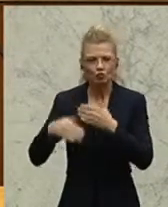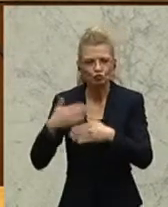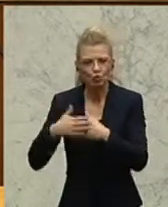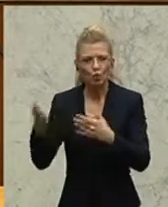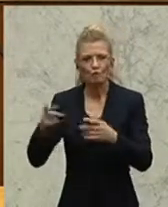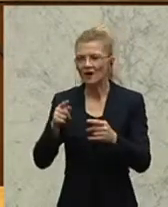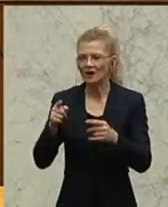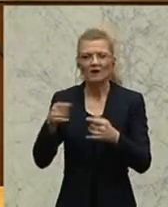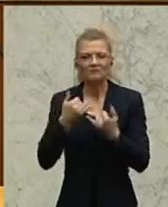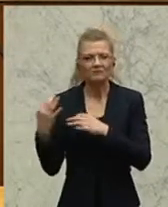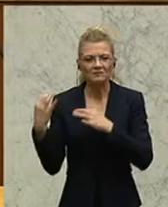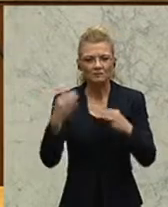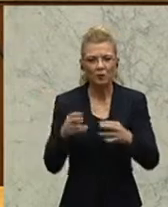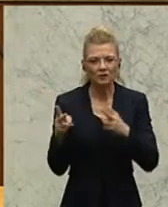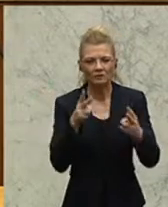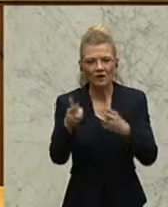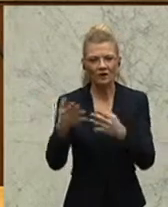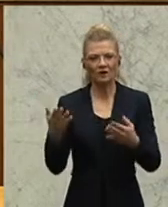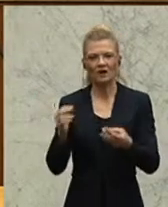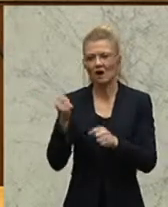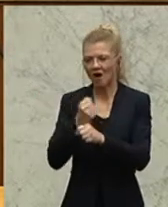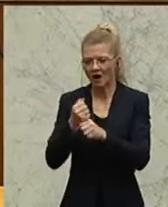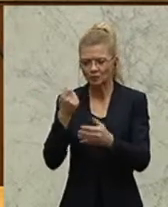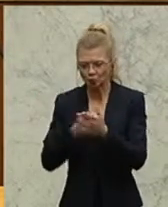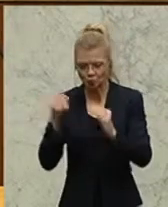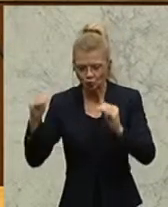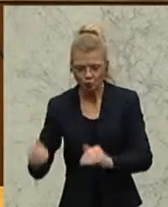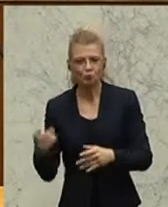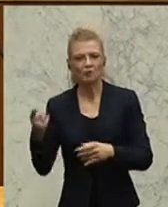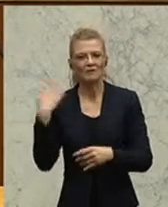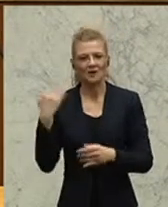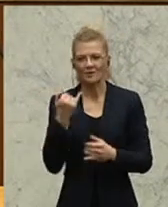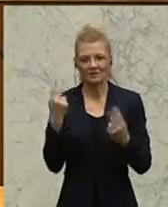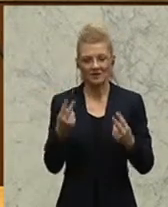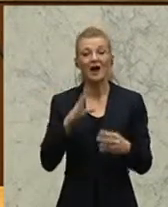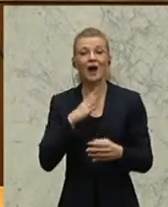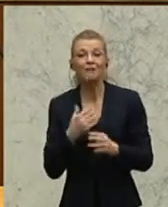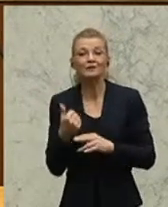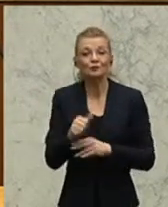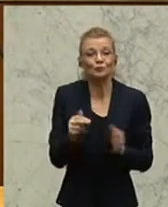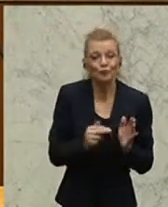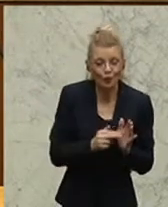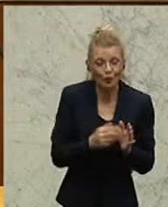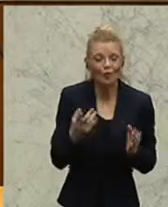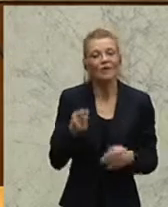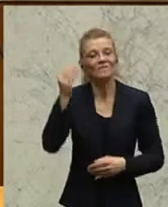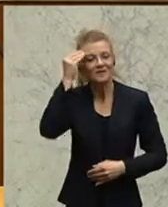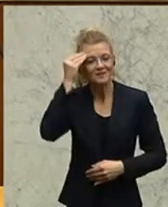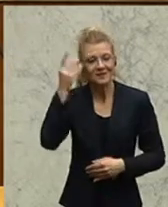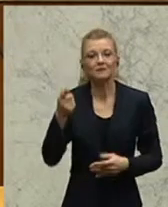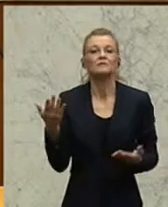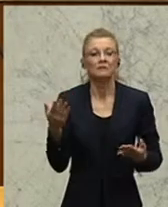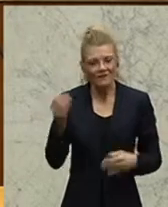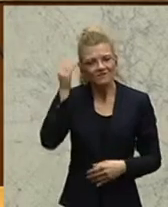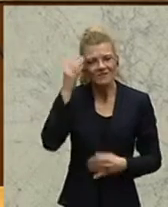Arbeitskosten, die bisher immer so zentral waren. Dazu kommt aber in Zukunft vor allem der Faktor Wissen, nämlich das Wissen, wie man Waren erzeugt und das